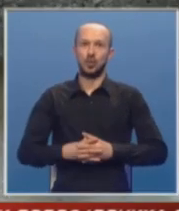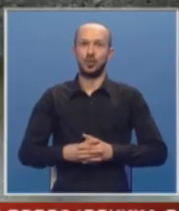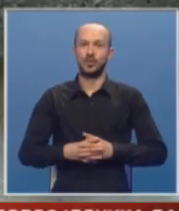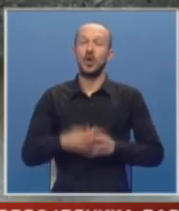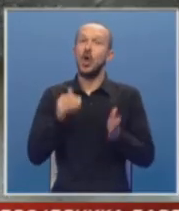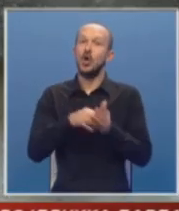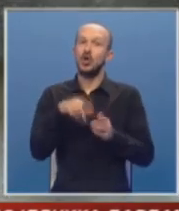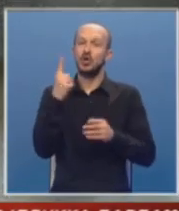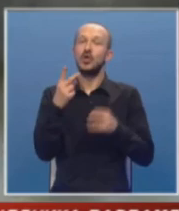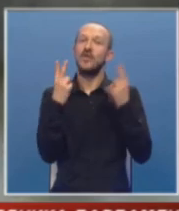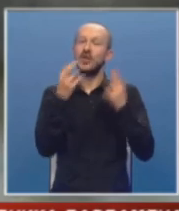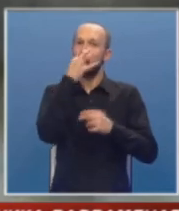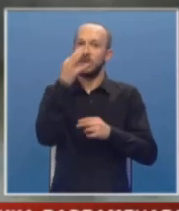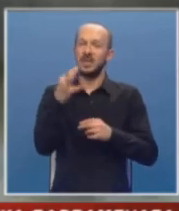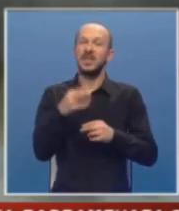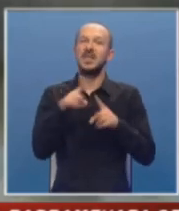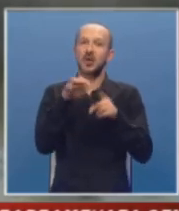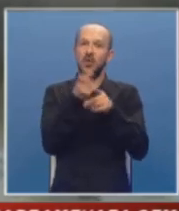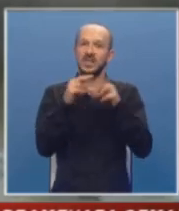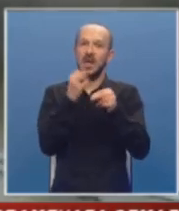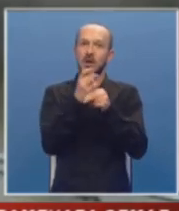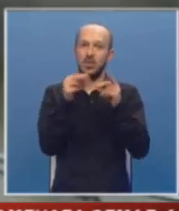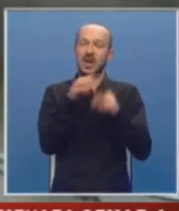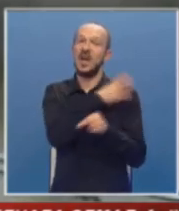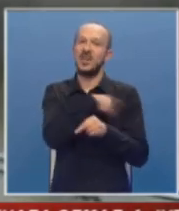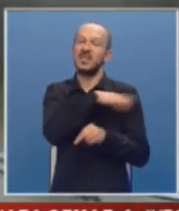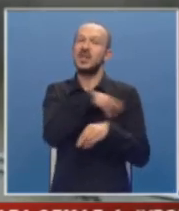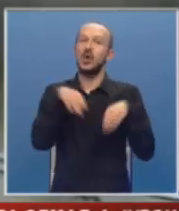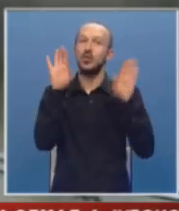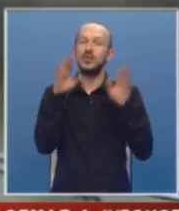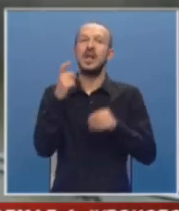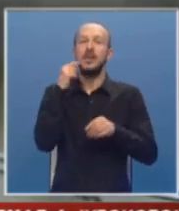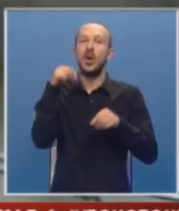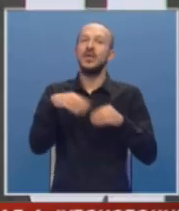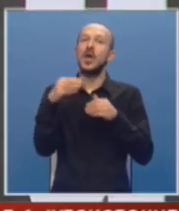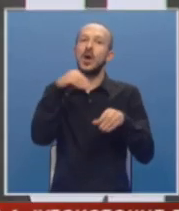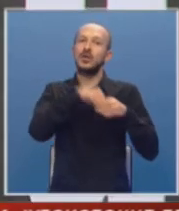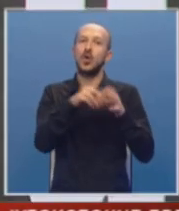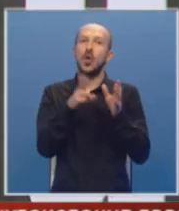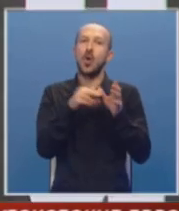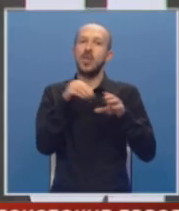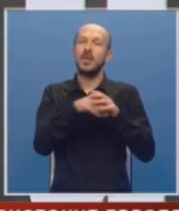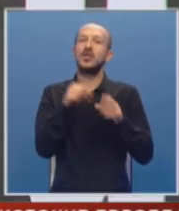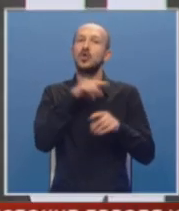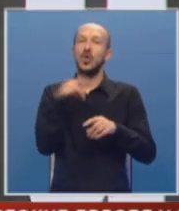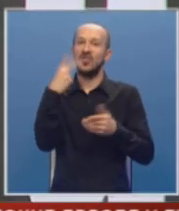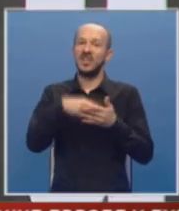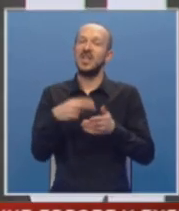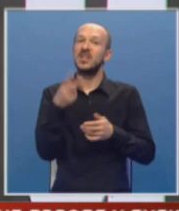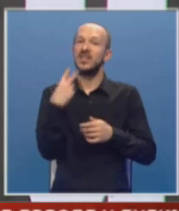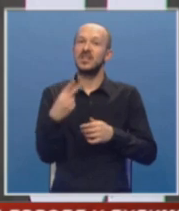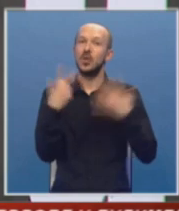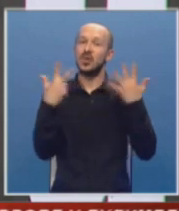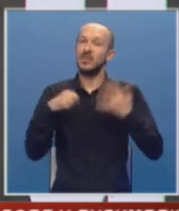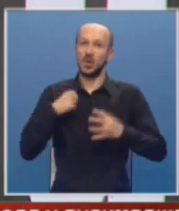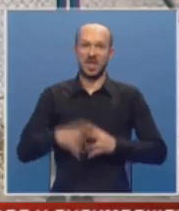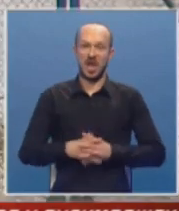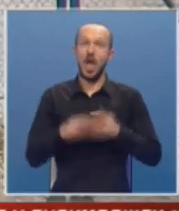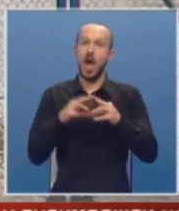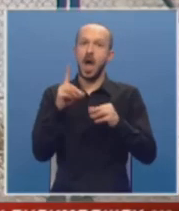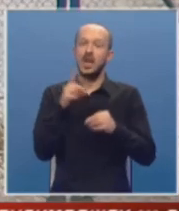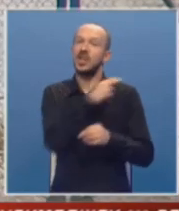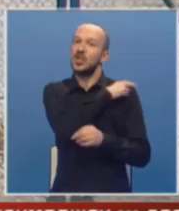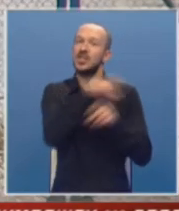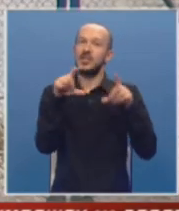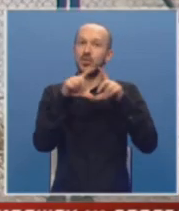Još jedno važno pitanje je Trgovska gora. Hrvatska je odustala od namjere da tu odlaže radioaktivni otpad do 2028. godine, ali